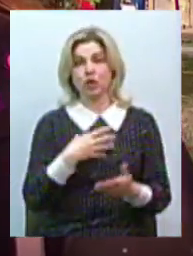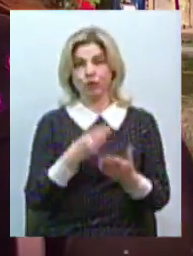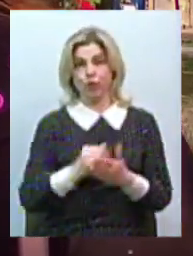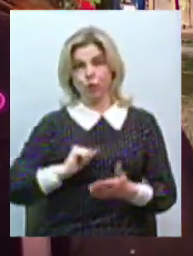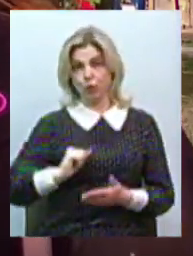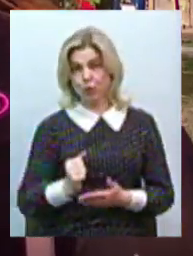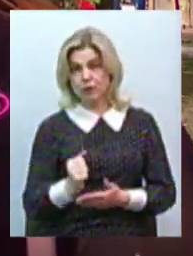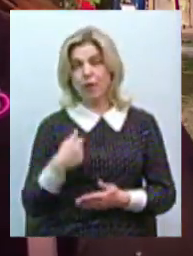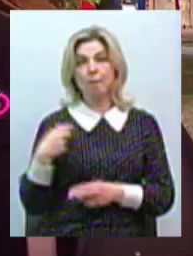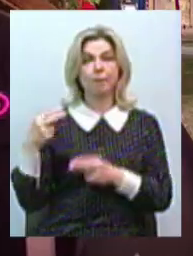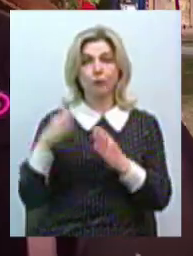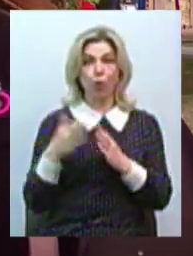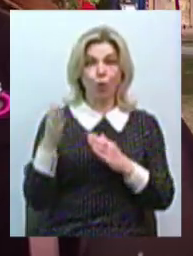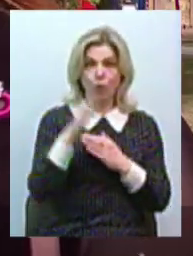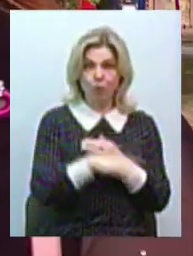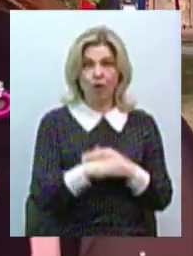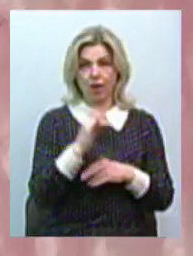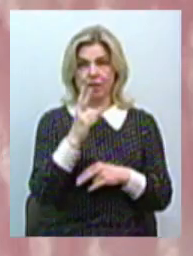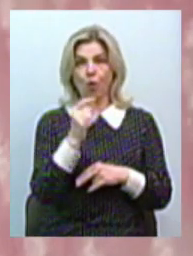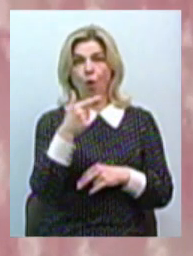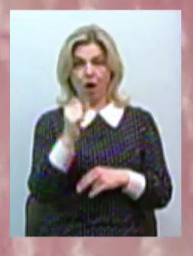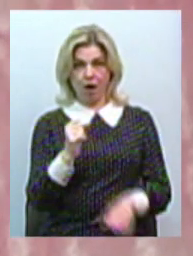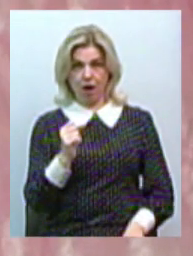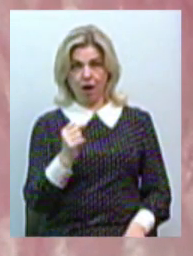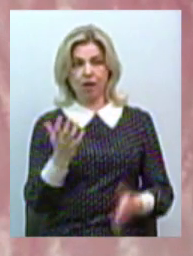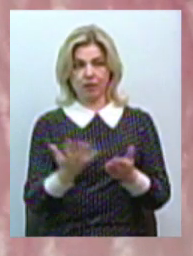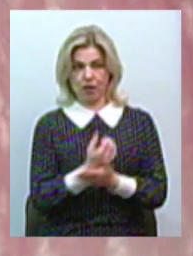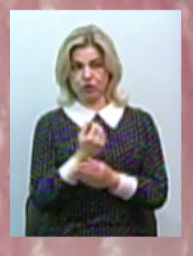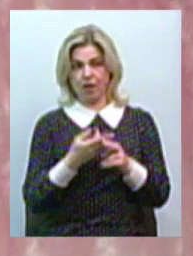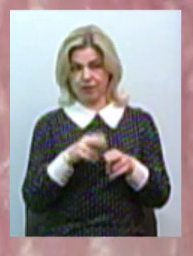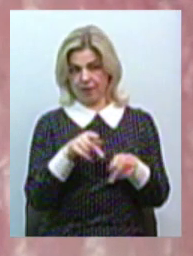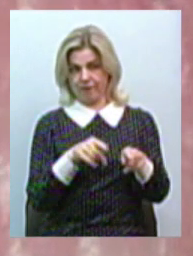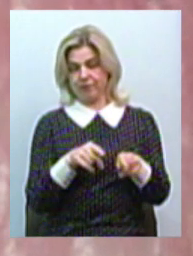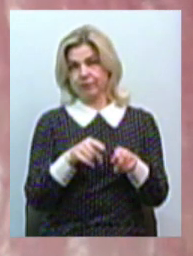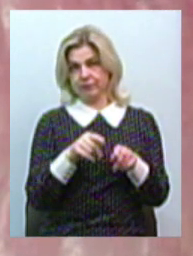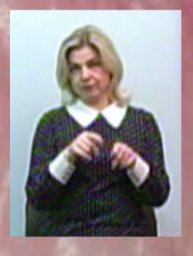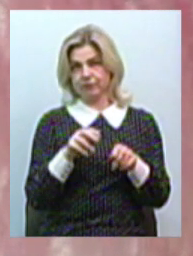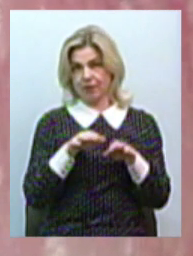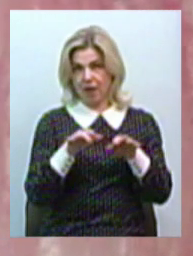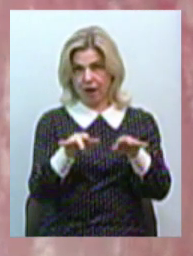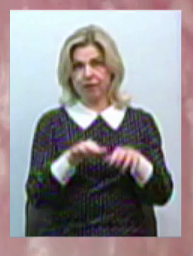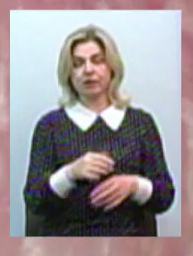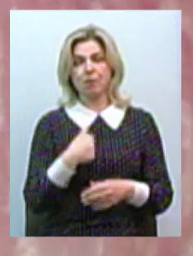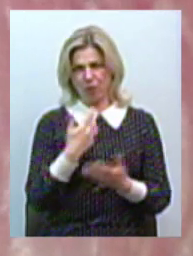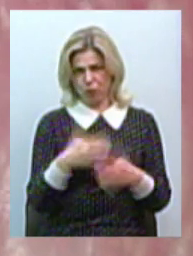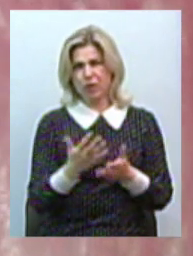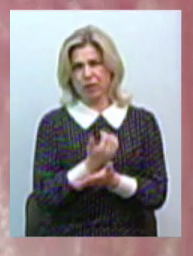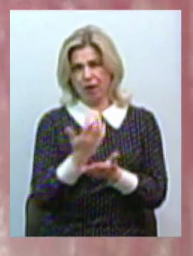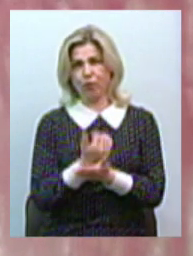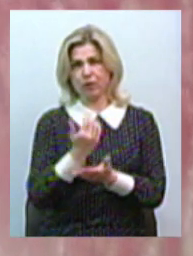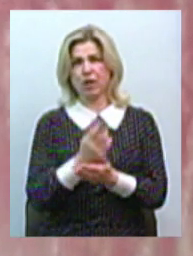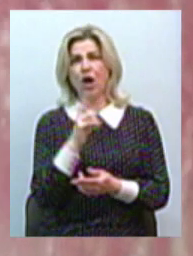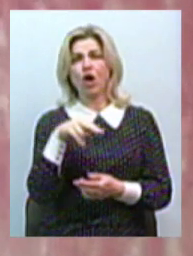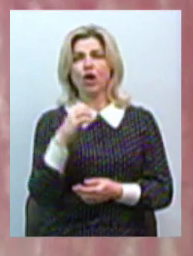приїхала додому і в себе на нозі знайшла цього друга. Мені вже знаходили цього